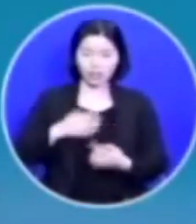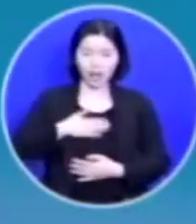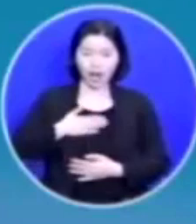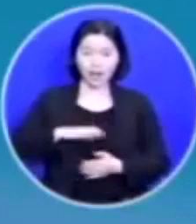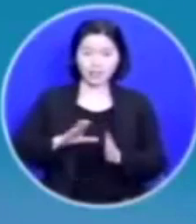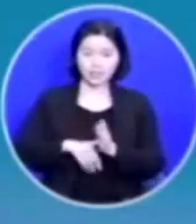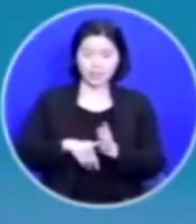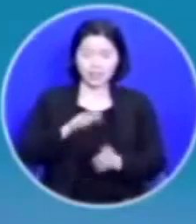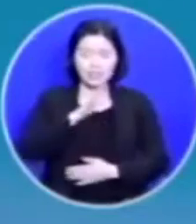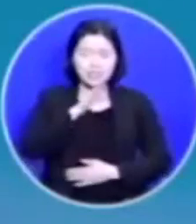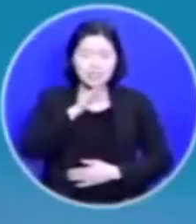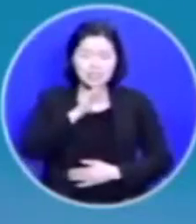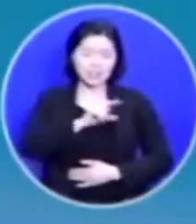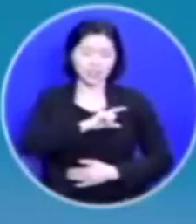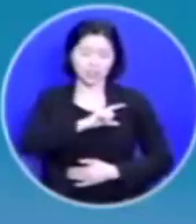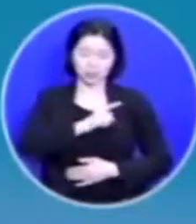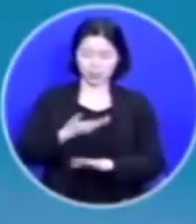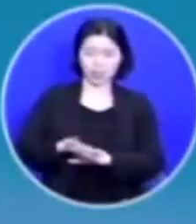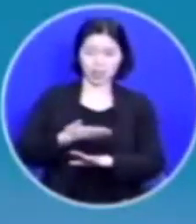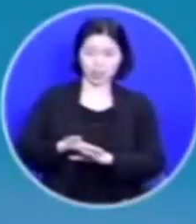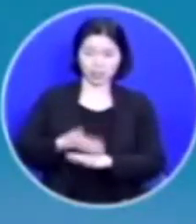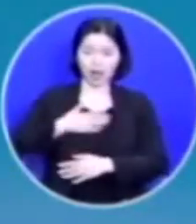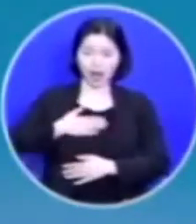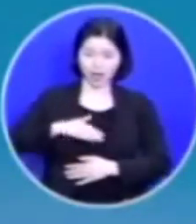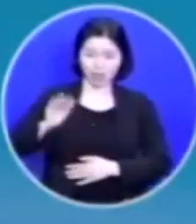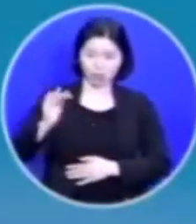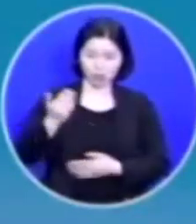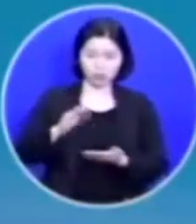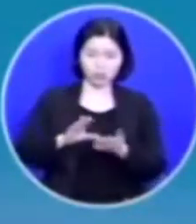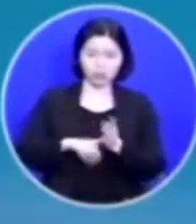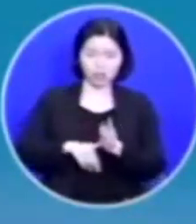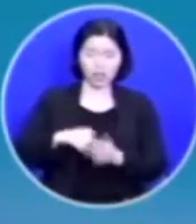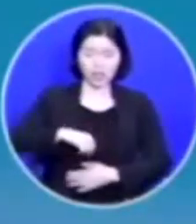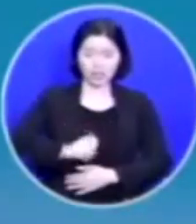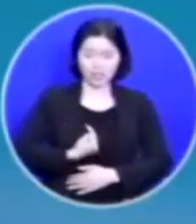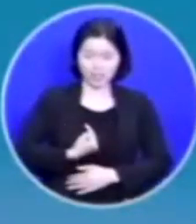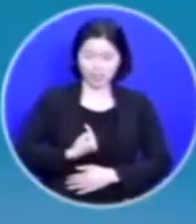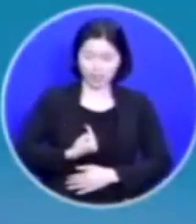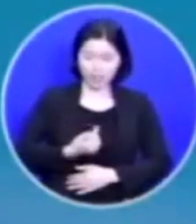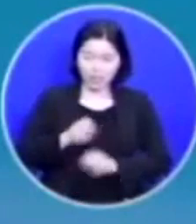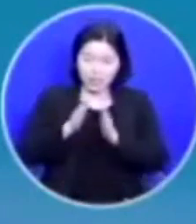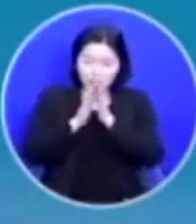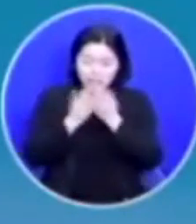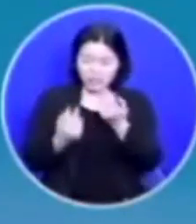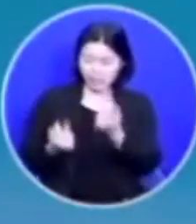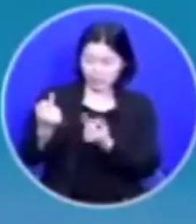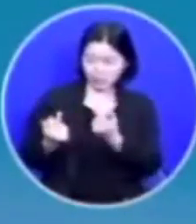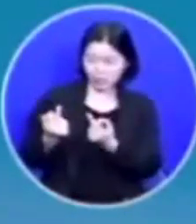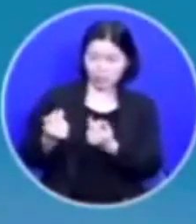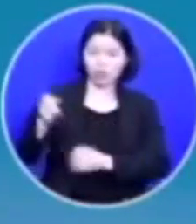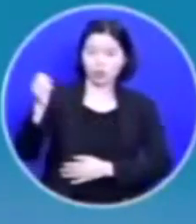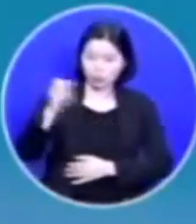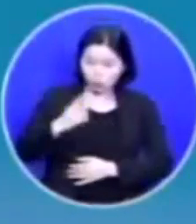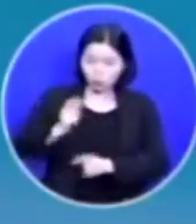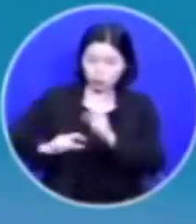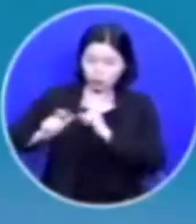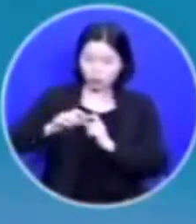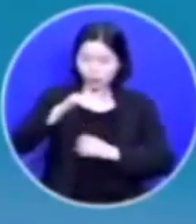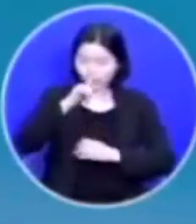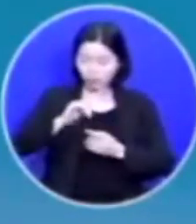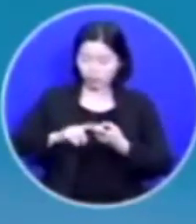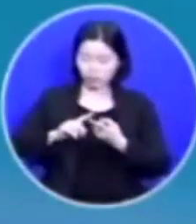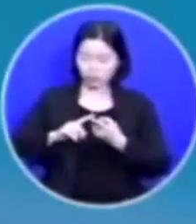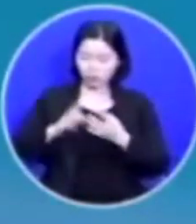이름이 따로 있다는 걸 알게 됐을 때 자기에게 친형제들이 또 있다는 것을 알게 되었을 때 얼마나